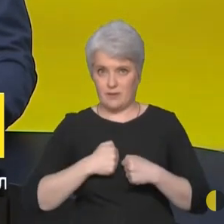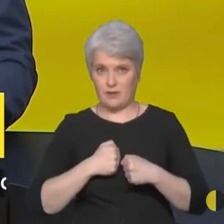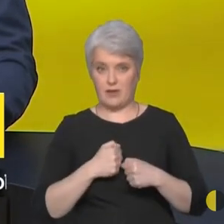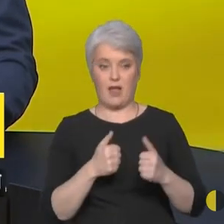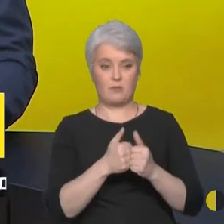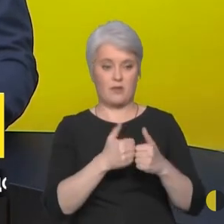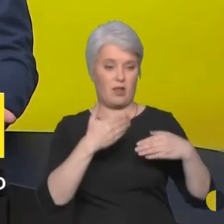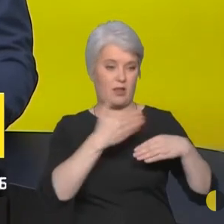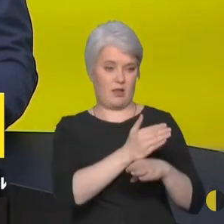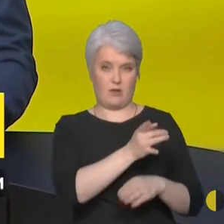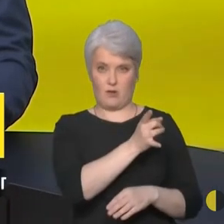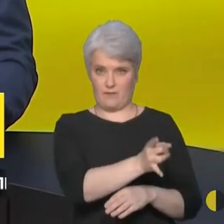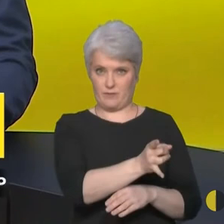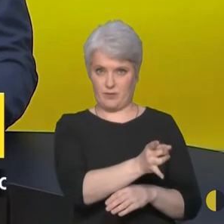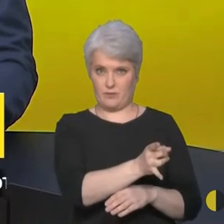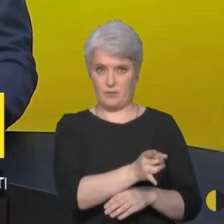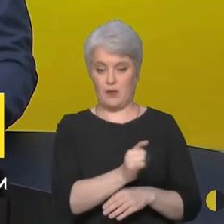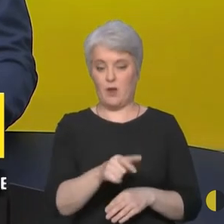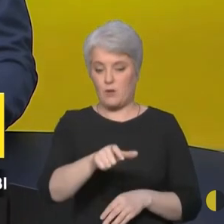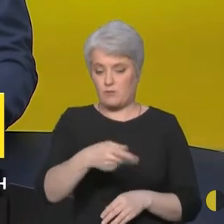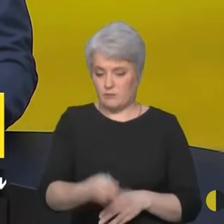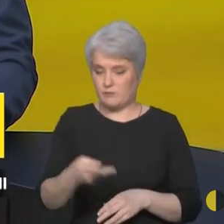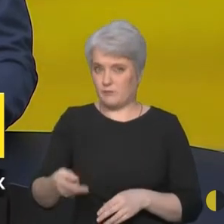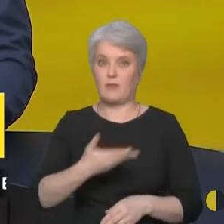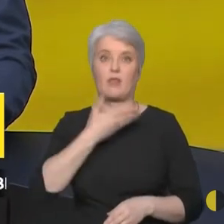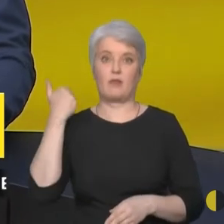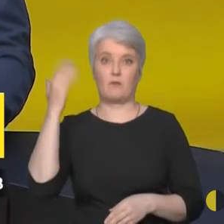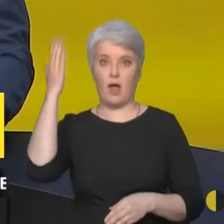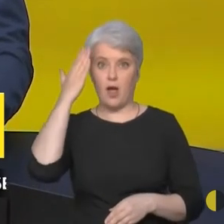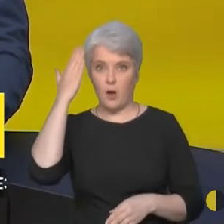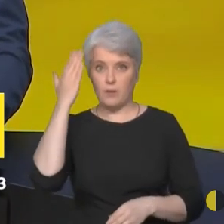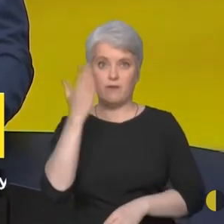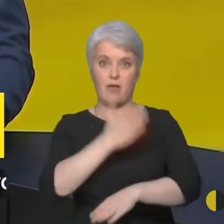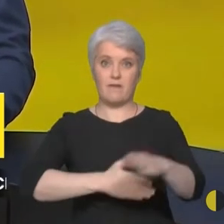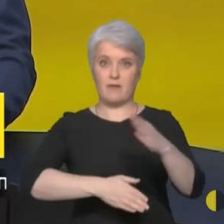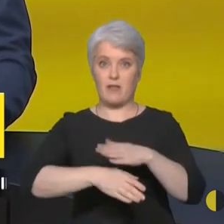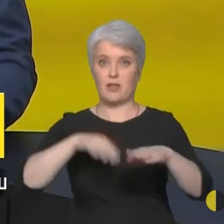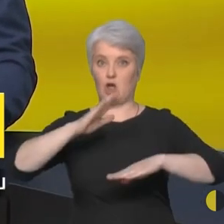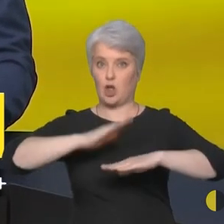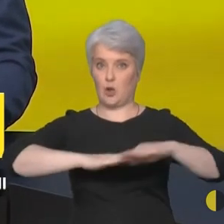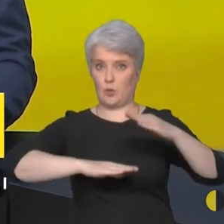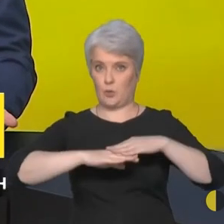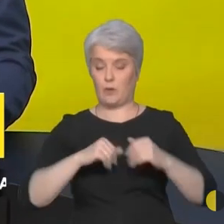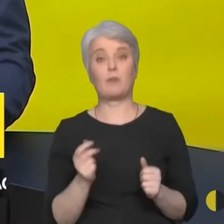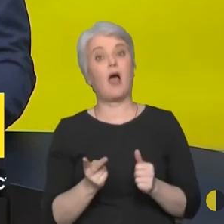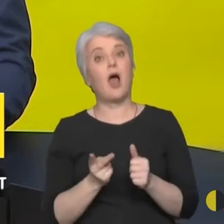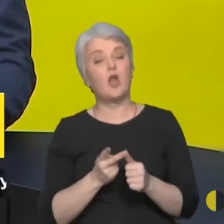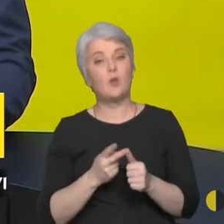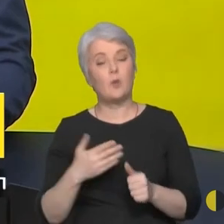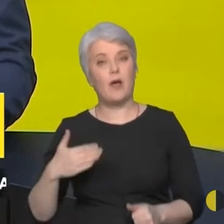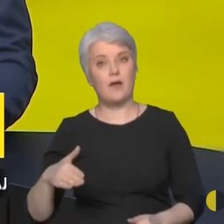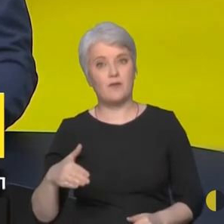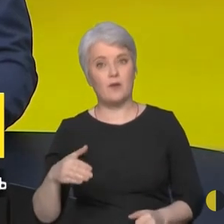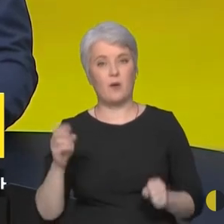автівкою. В обох немає голів і відтяті руки. Друге відео, що з'явилося у Твіттері, розмите, ймовірно записане